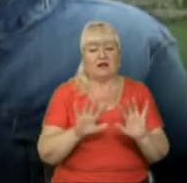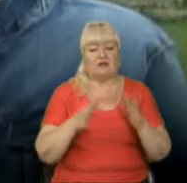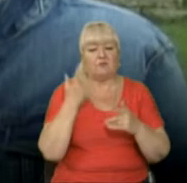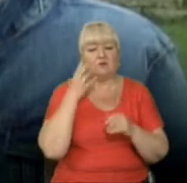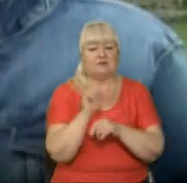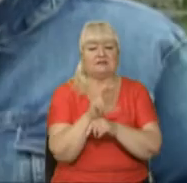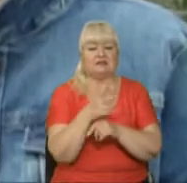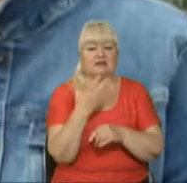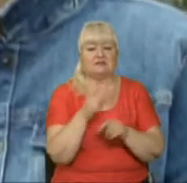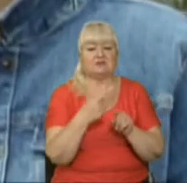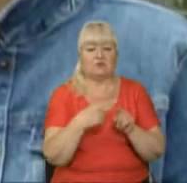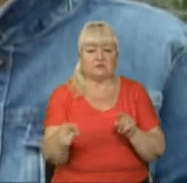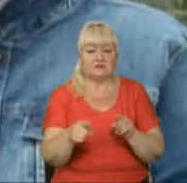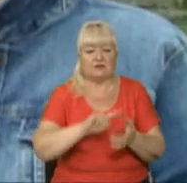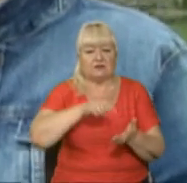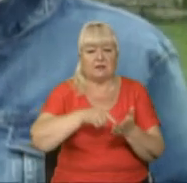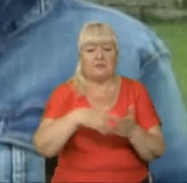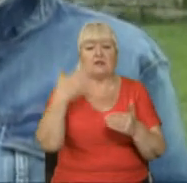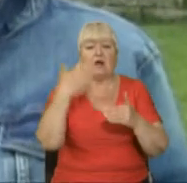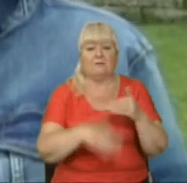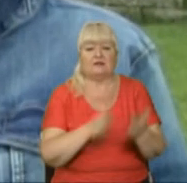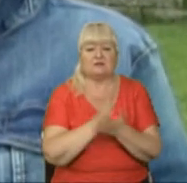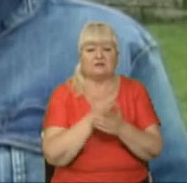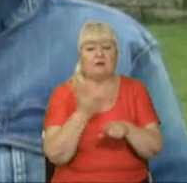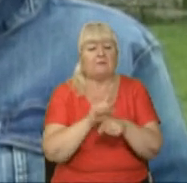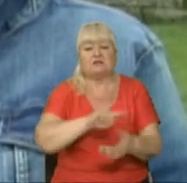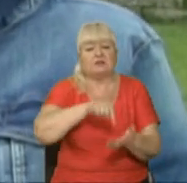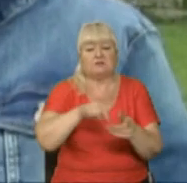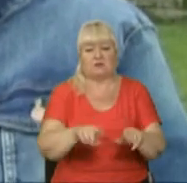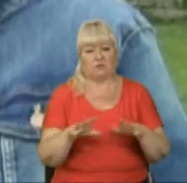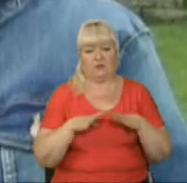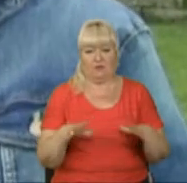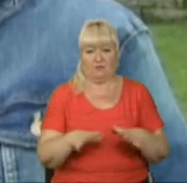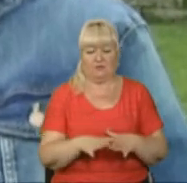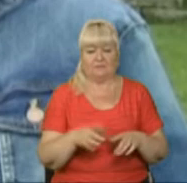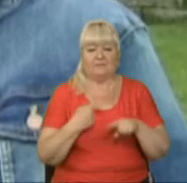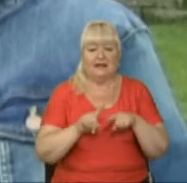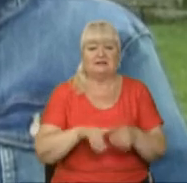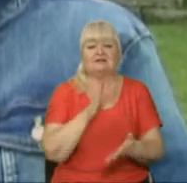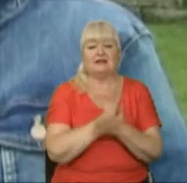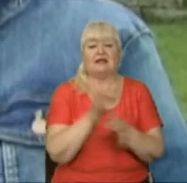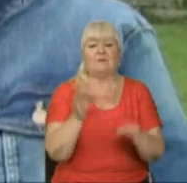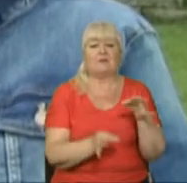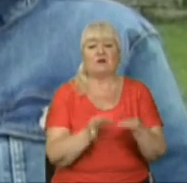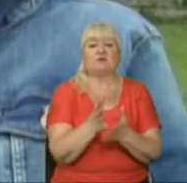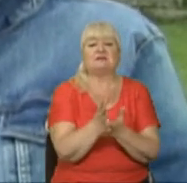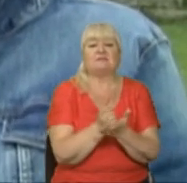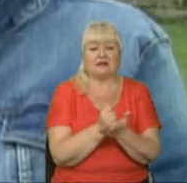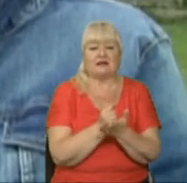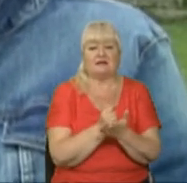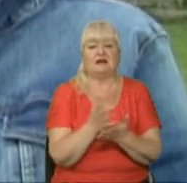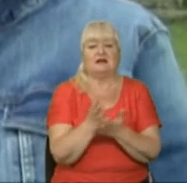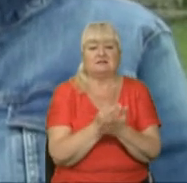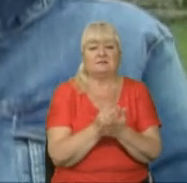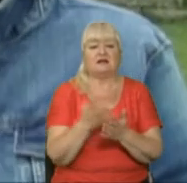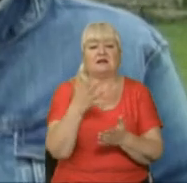столітті місто перестає існувати і більше міста тут не було. І це є природа зберегла, і зберегла це все в